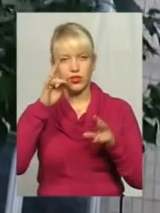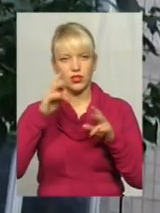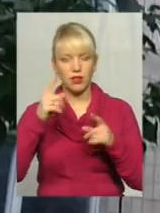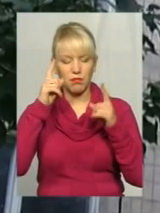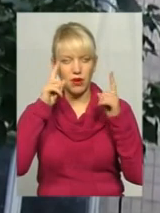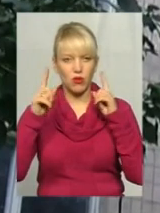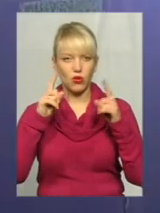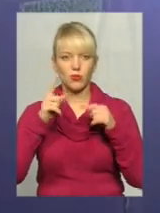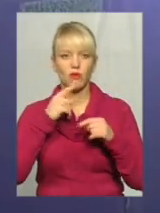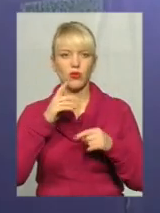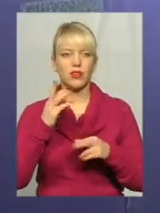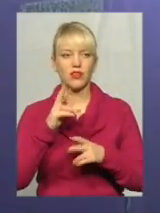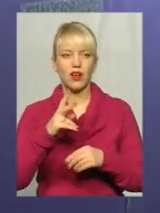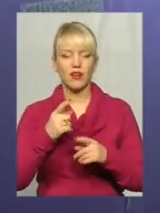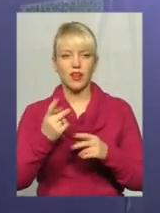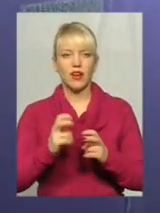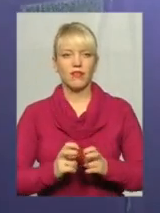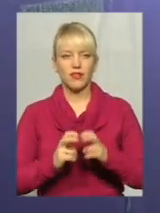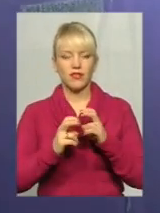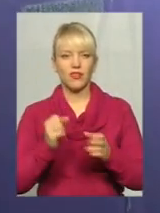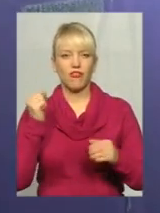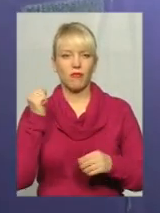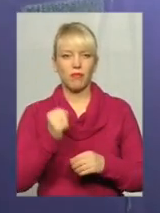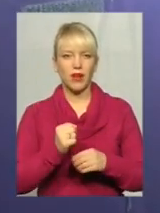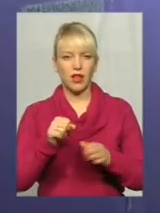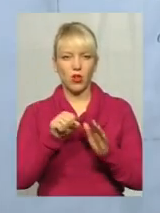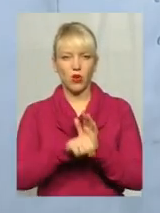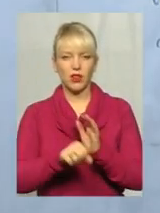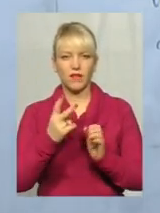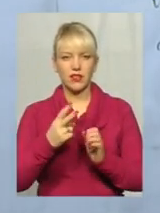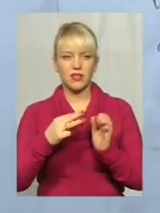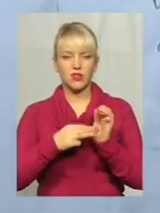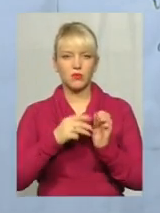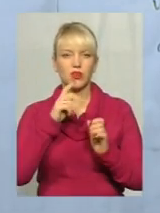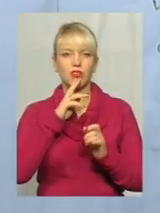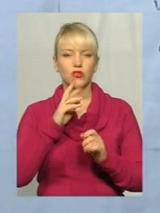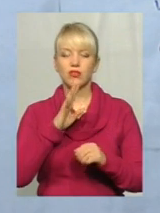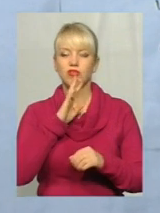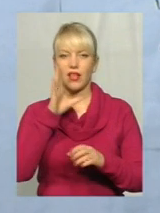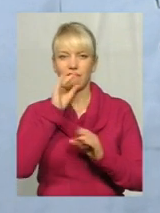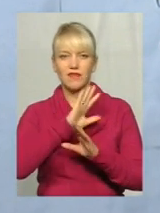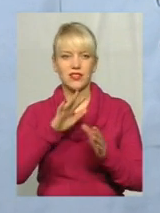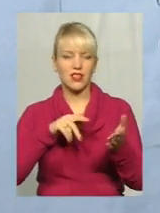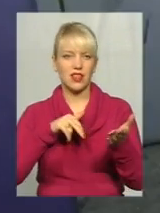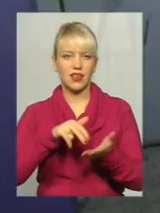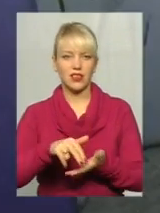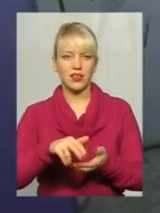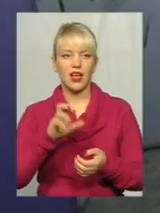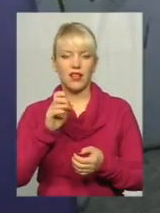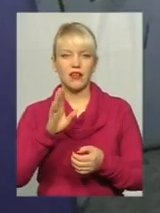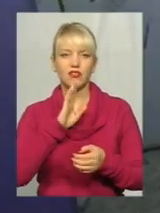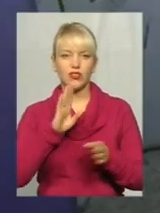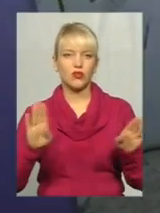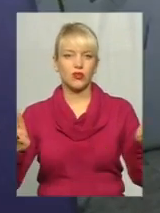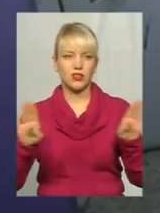ліфтом вбило 28-річну сусідку. Каже, жінка не встигла зайти, як кабіна почала рухатись, і її защемило у шахті.